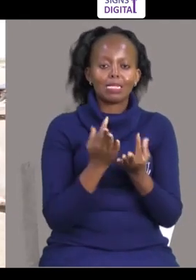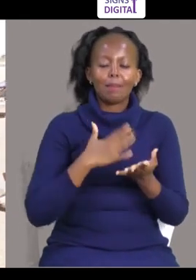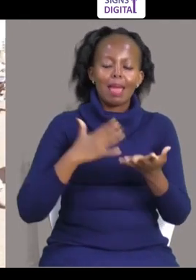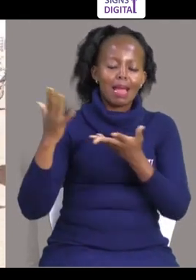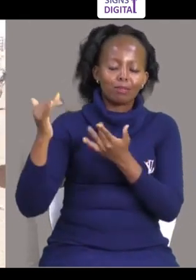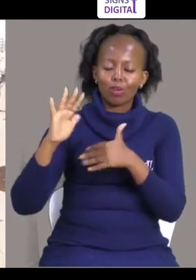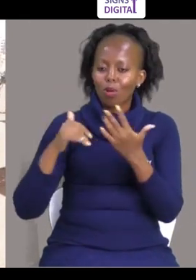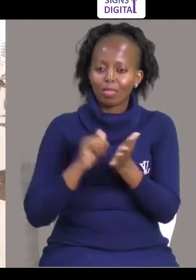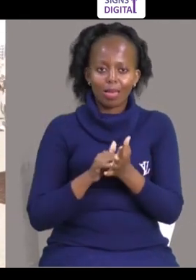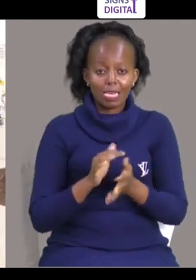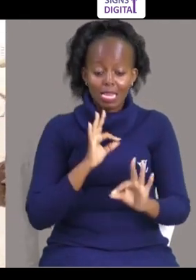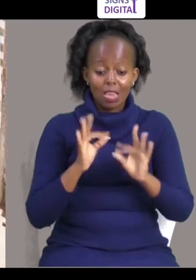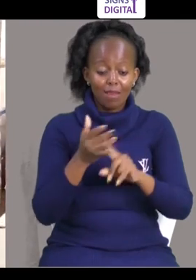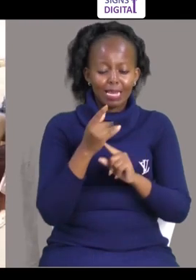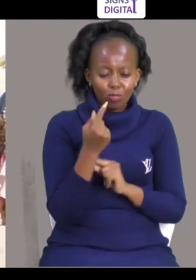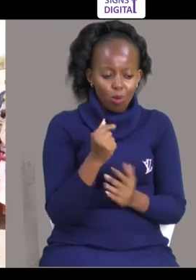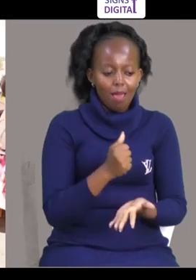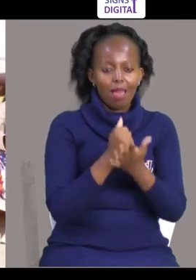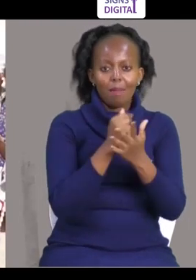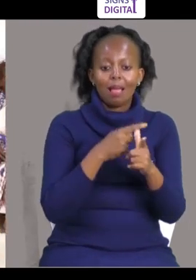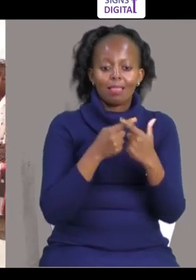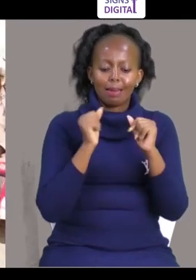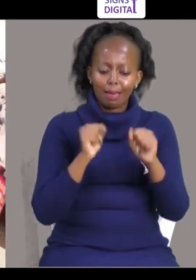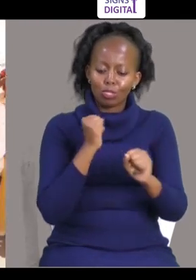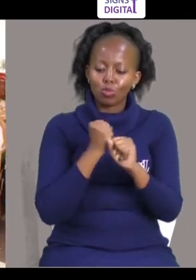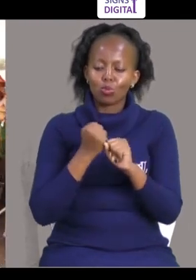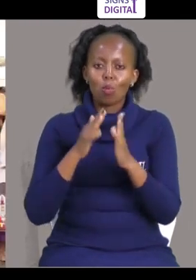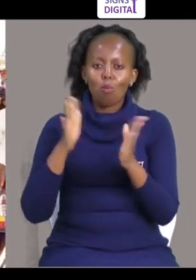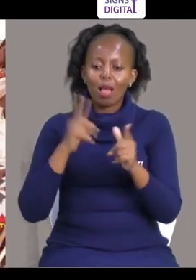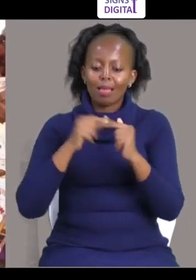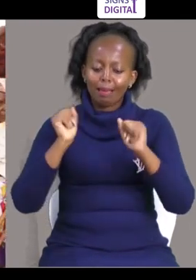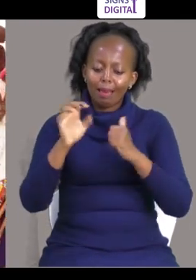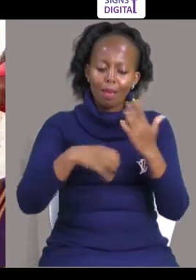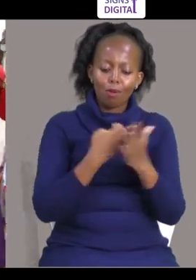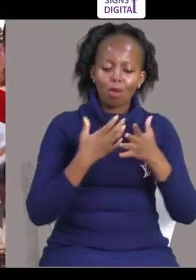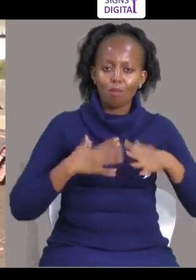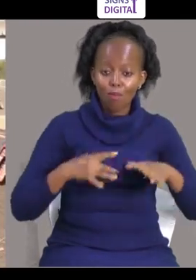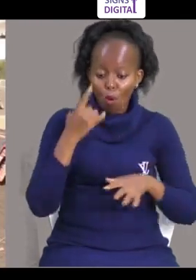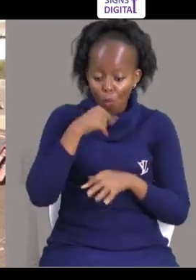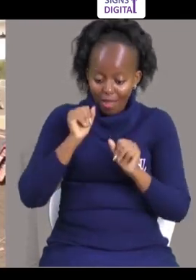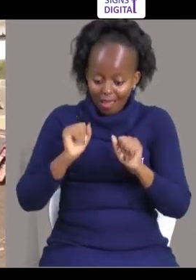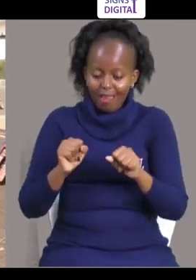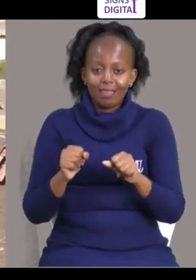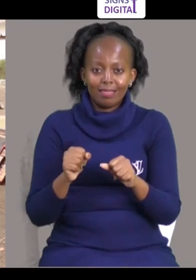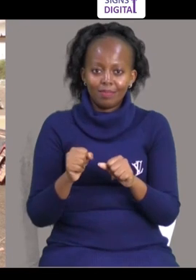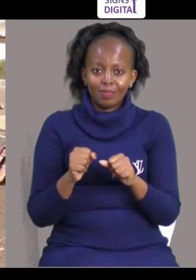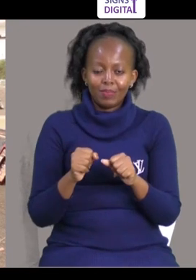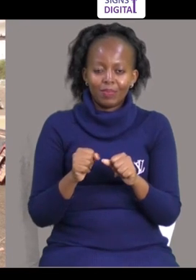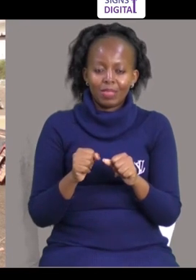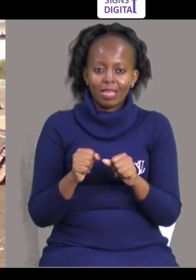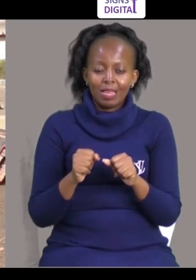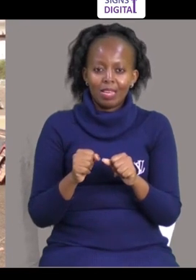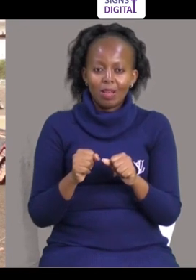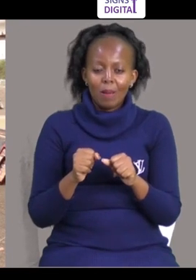Na mimi narisha kwa angu Mwena Mimu mwenyewe naadili watu Nato